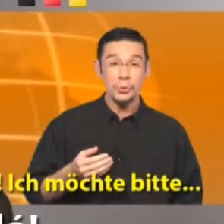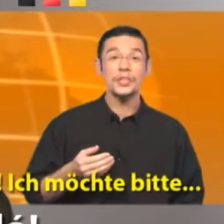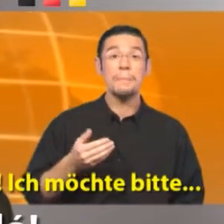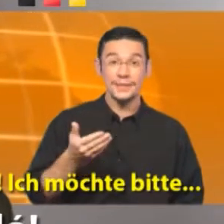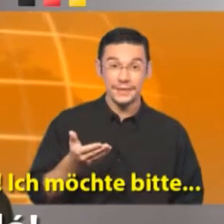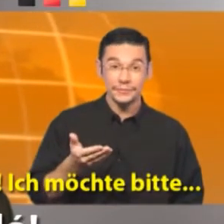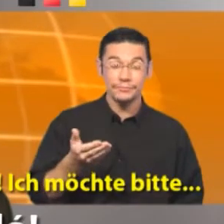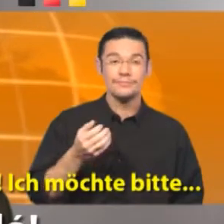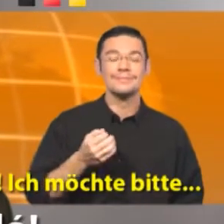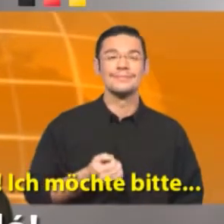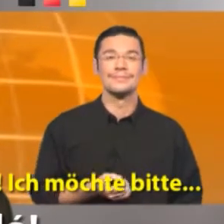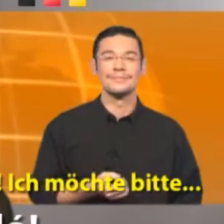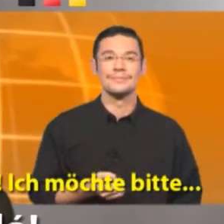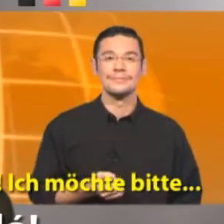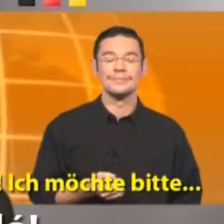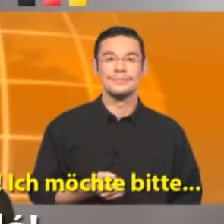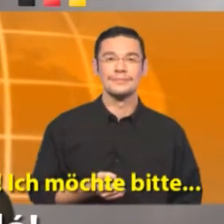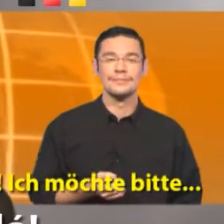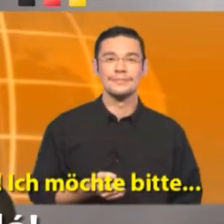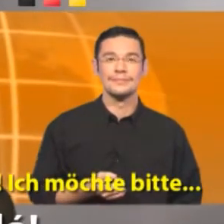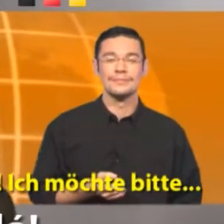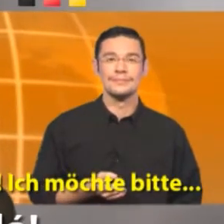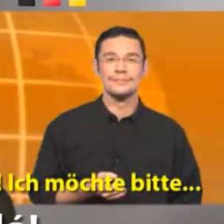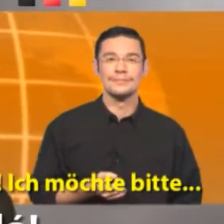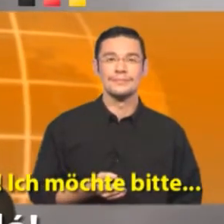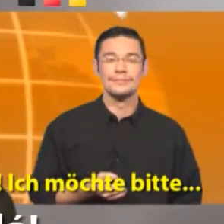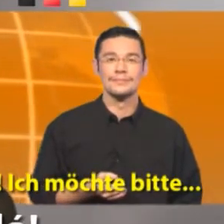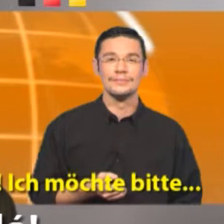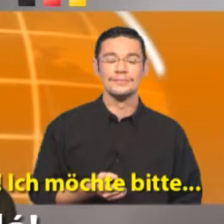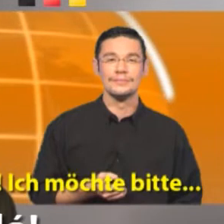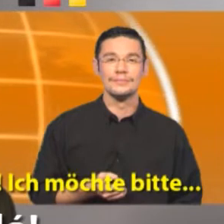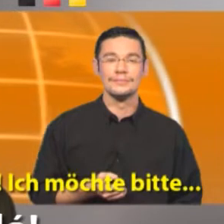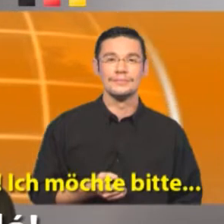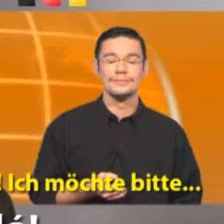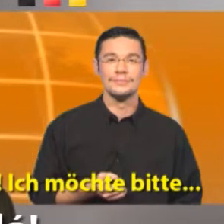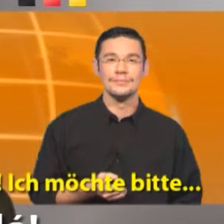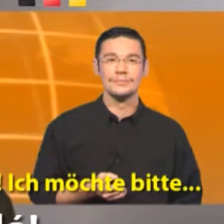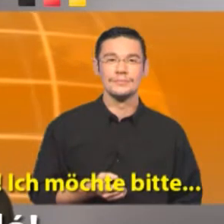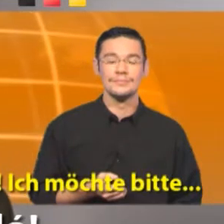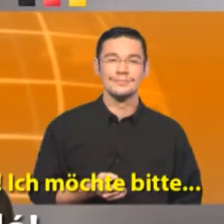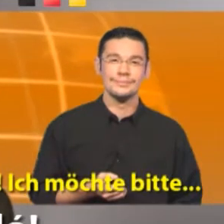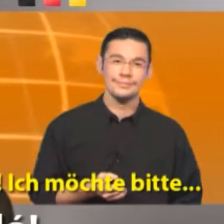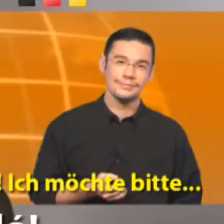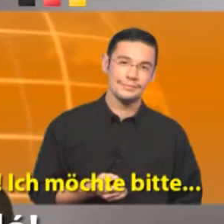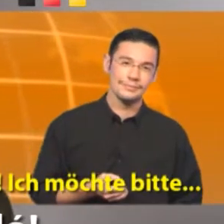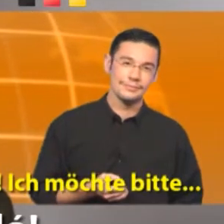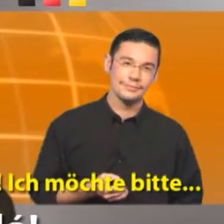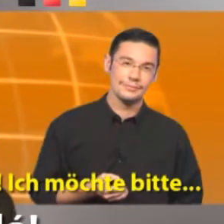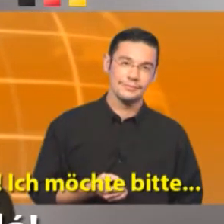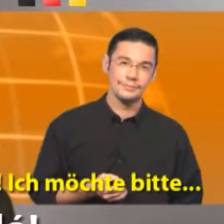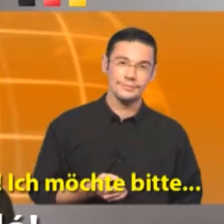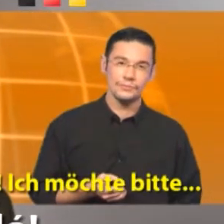ich möchte bitte Hallo, podría hablar con Hallo,